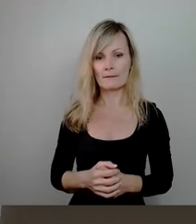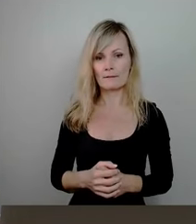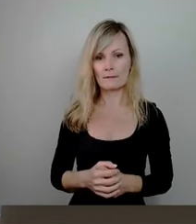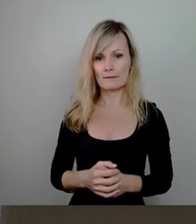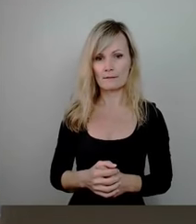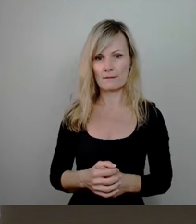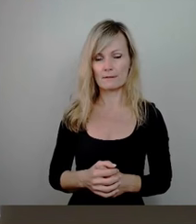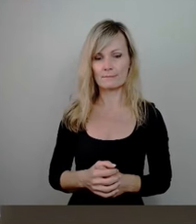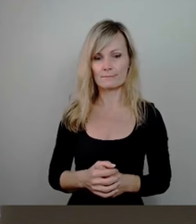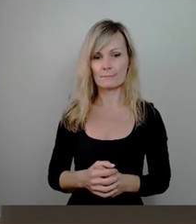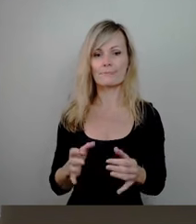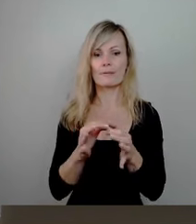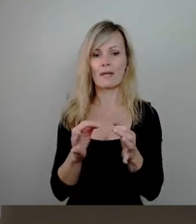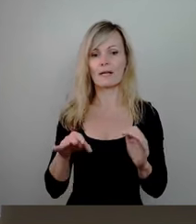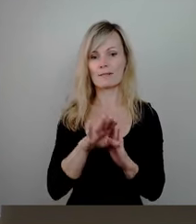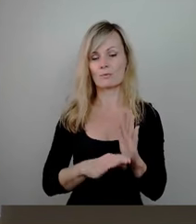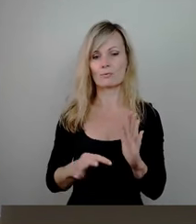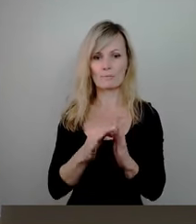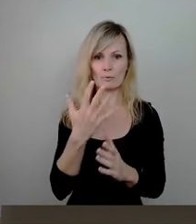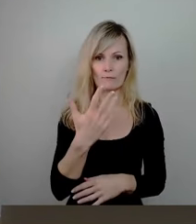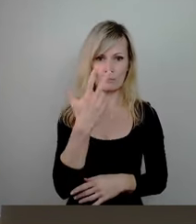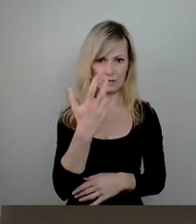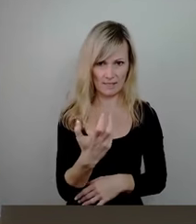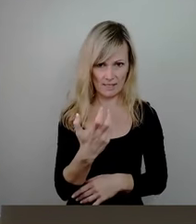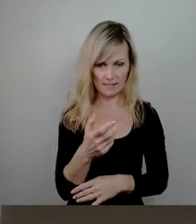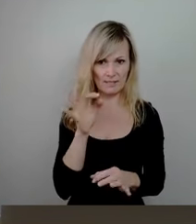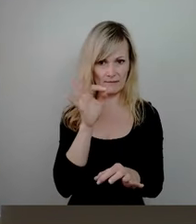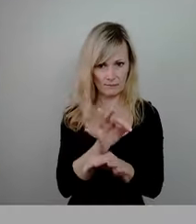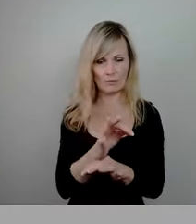Tagesordnungspunkt 35, wer dem zustimmen möchte, den bitte ich jetzt um Stimmzeichen.